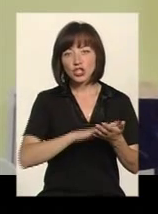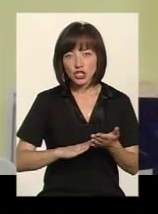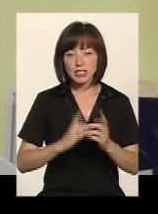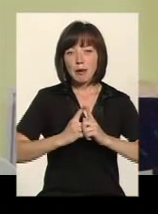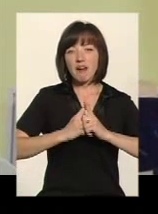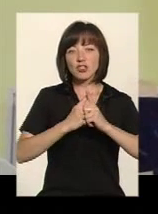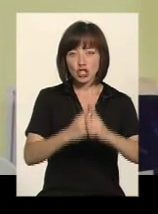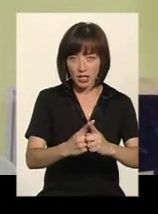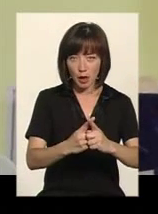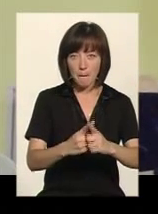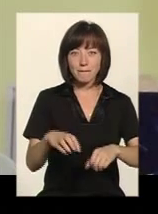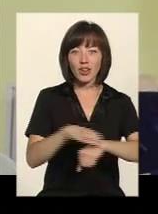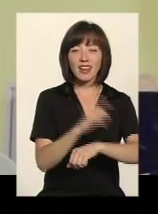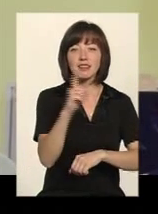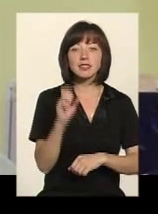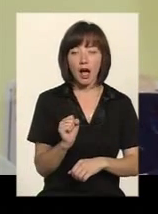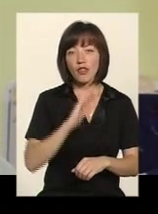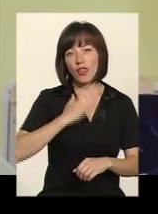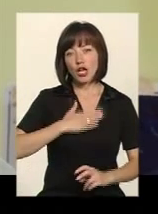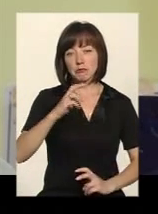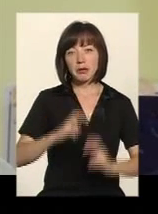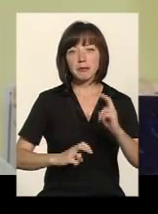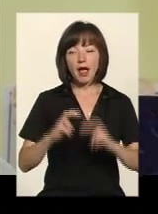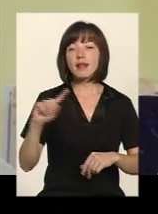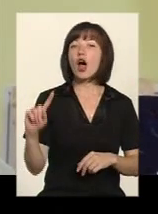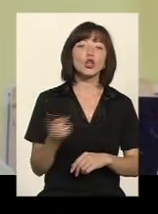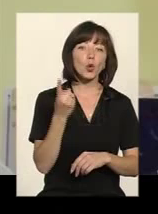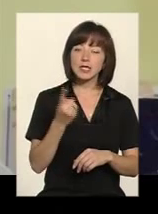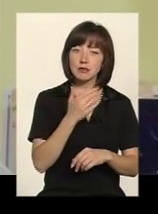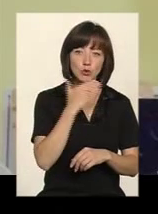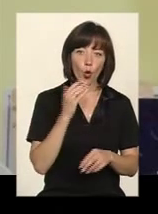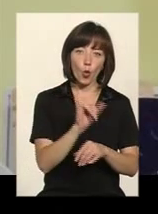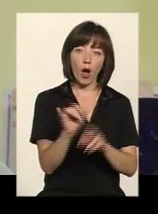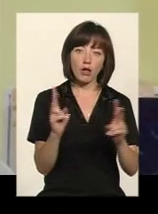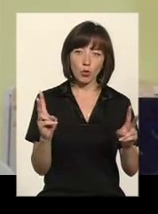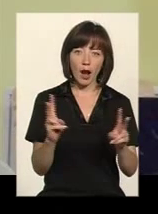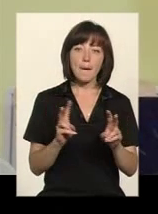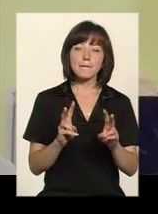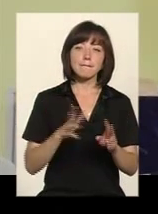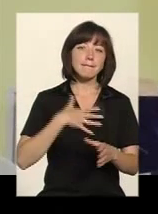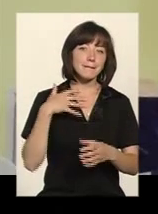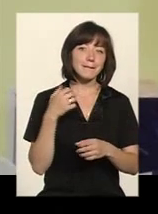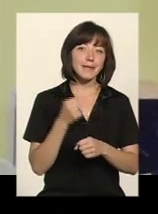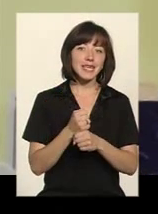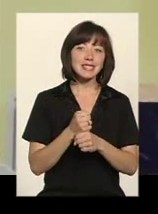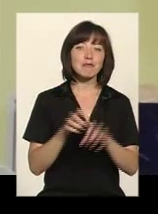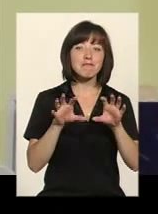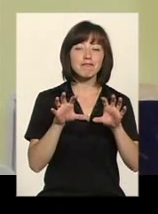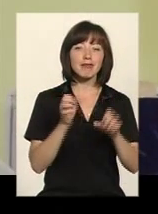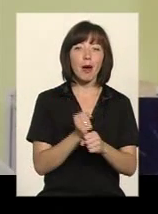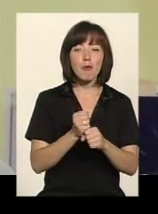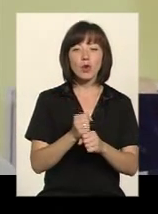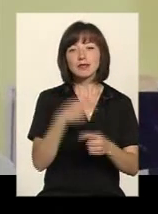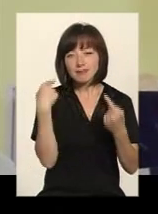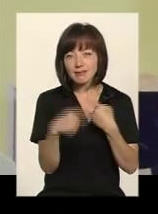сопровождення протеза». Він наше предприємство, одне, наверное, з немногих, у якого принцип роботи, совершенно другая схема